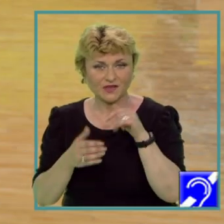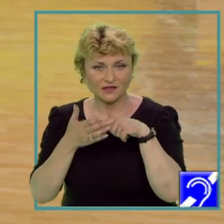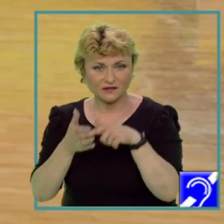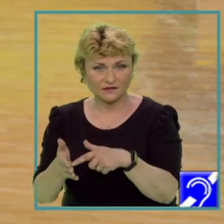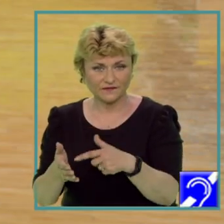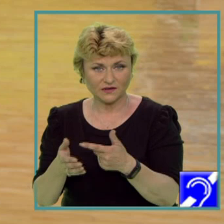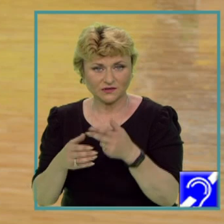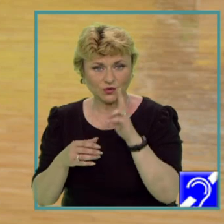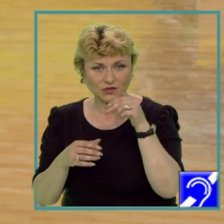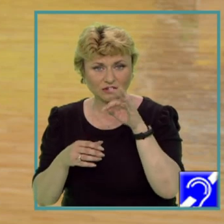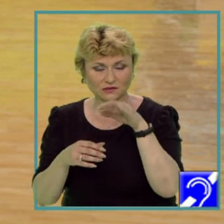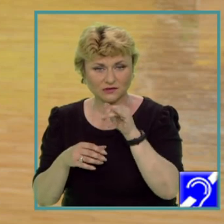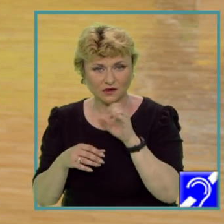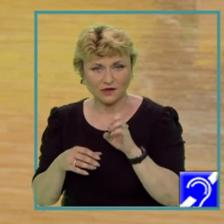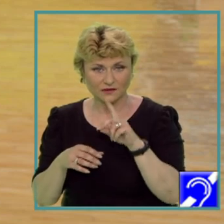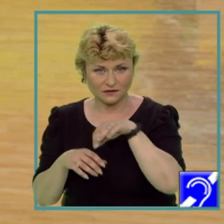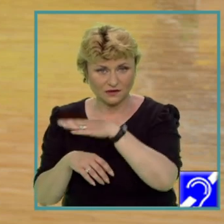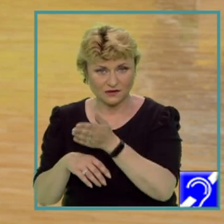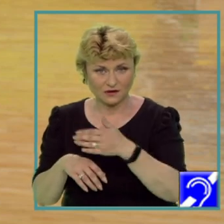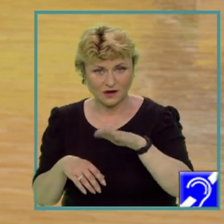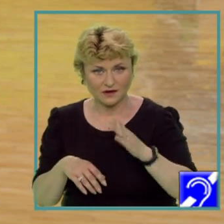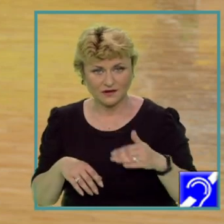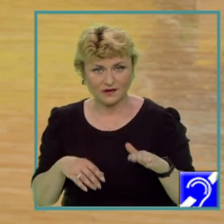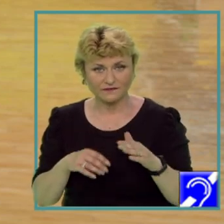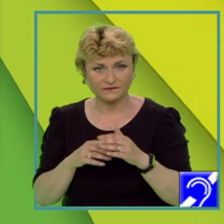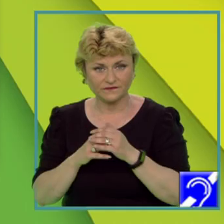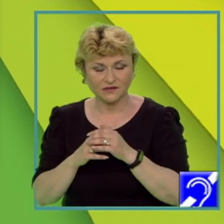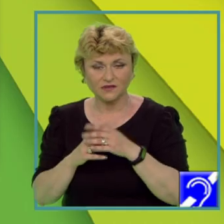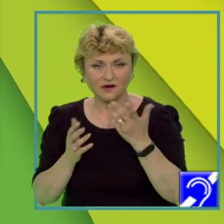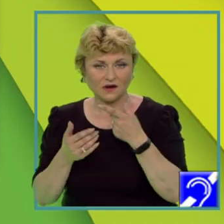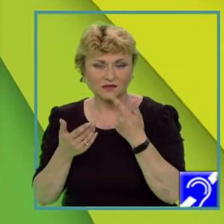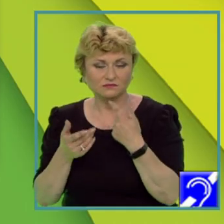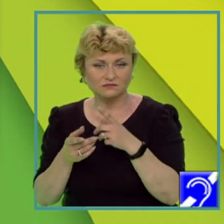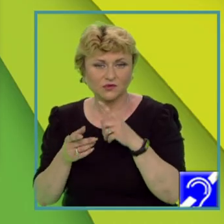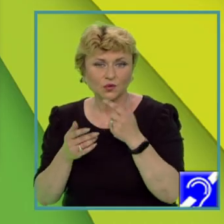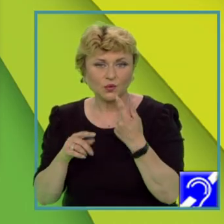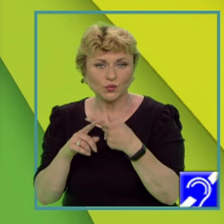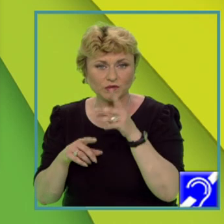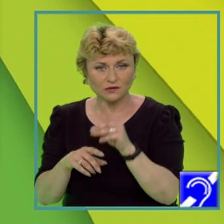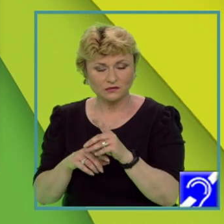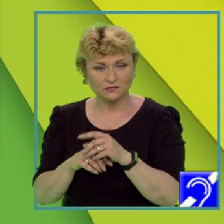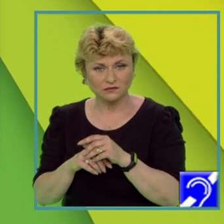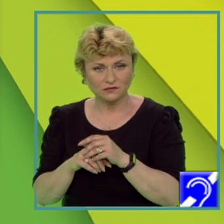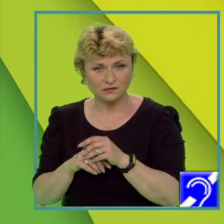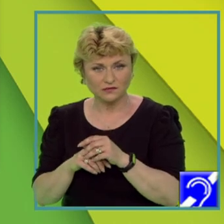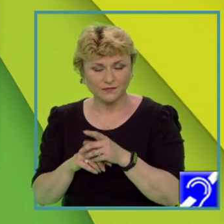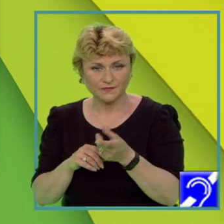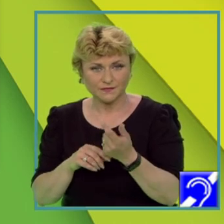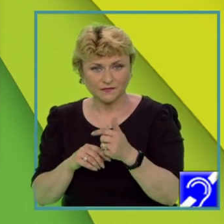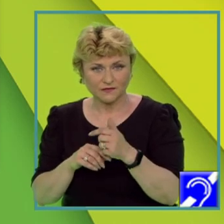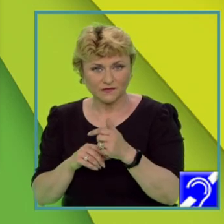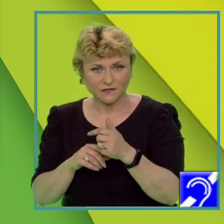unitățile de relief, cea notată cu D este câmpia Moldovei sau a Jijiei,